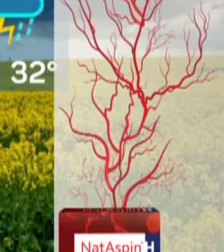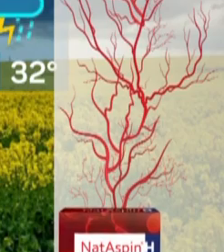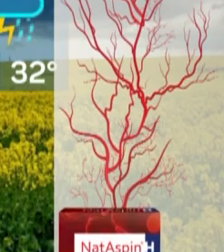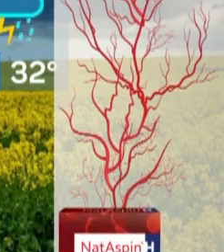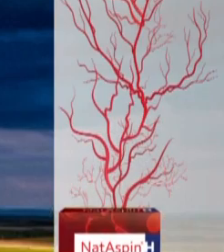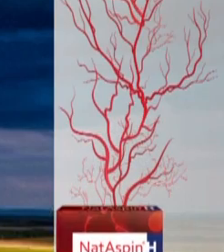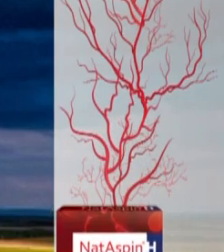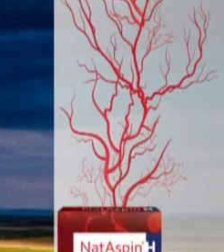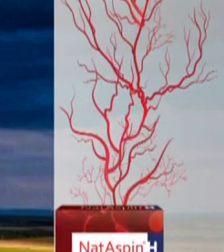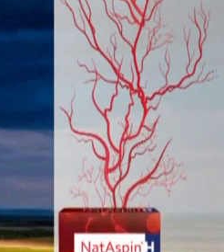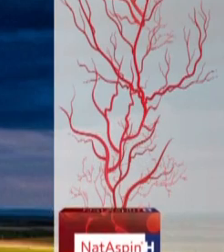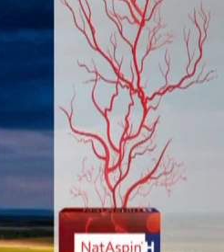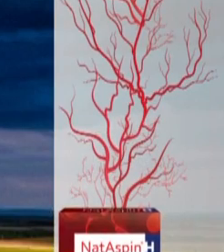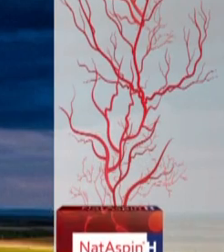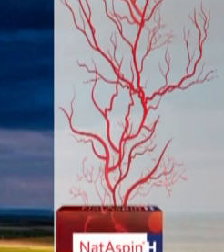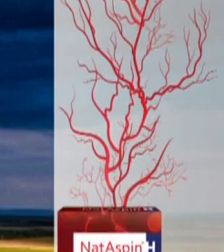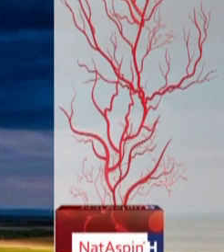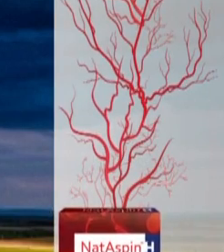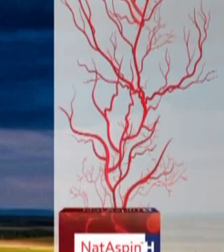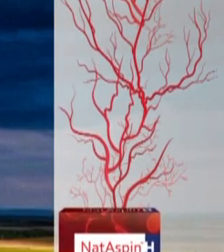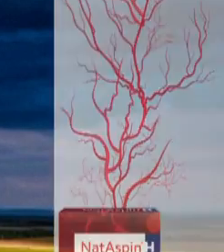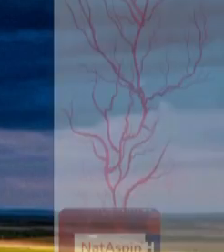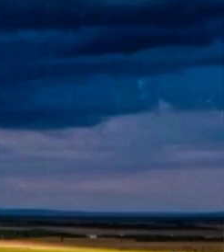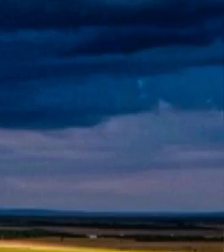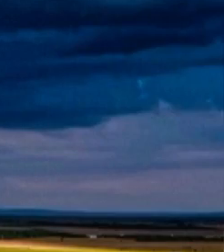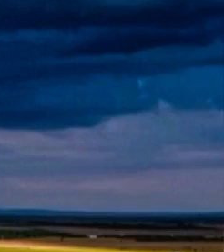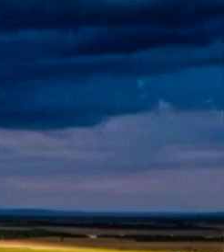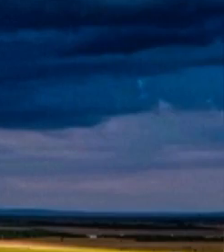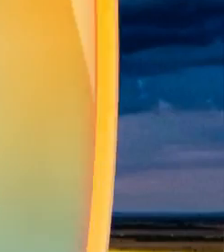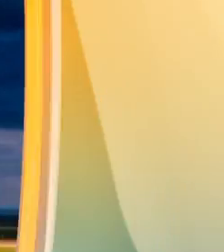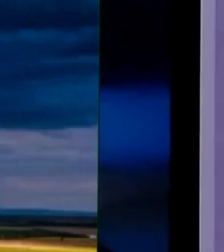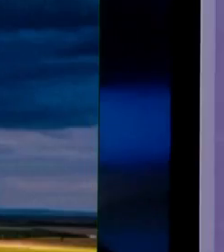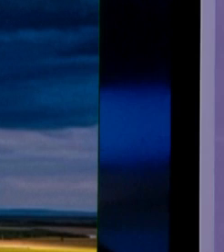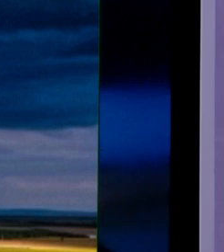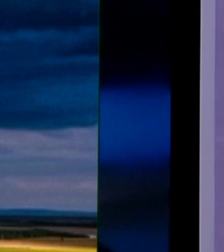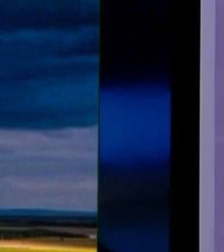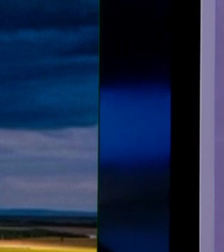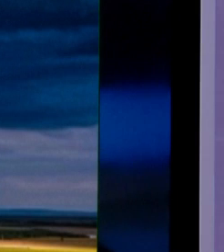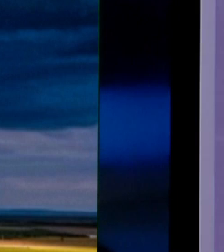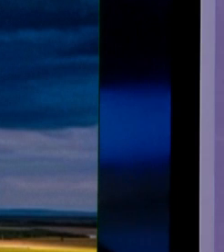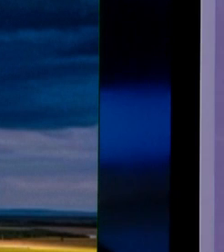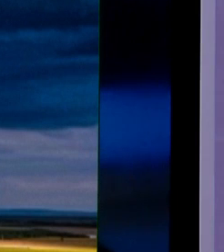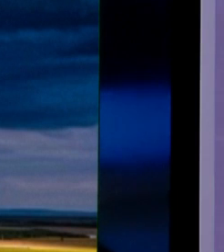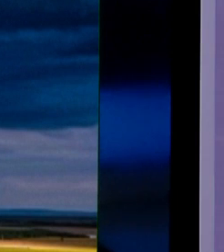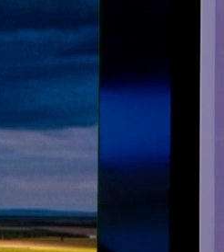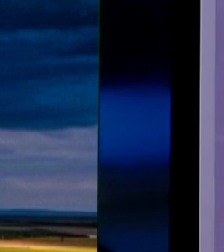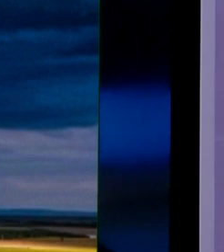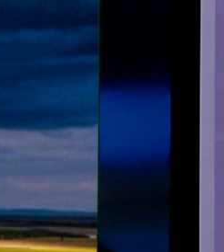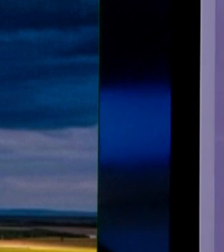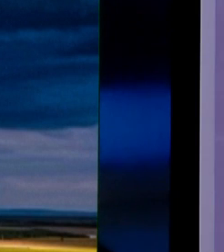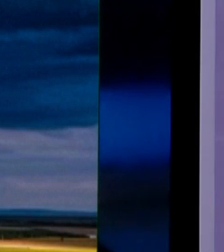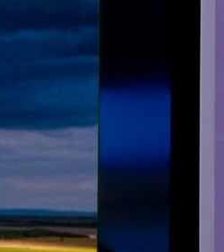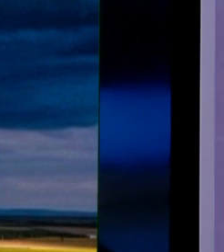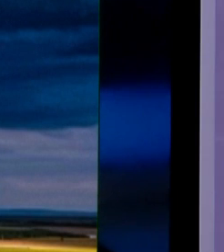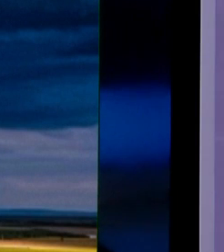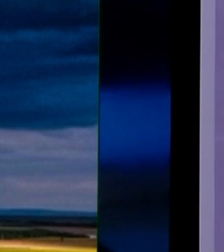за краткотрайни следобедни валежи над западна България и планините. Тази нощ и утре времето ще се разхлади, а вие останете сбити ви.